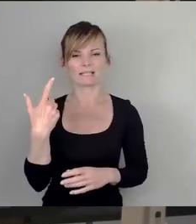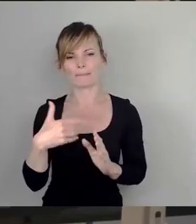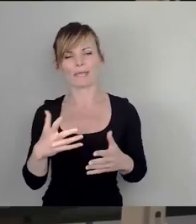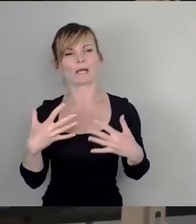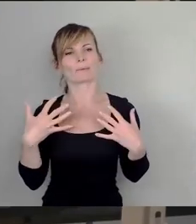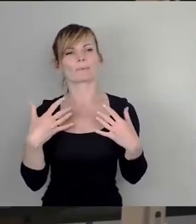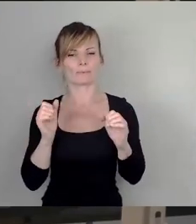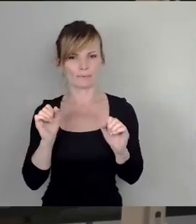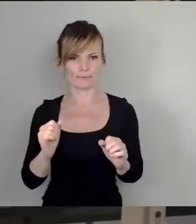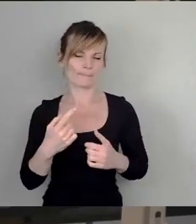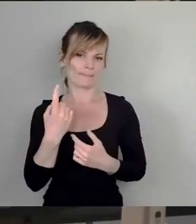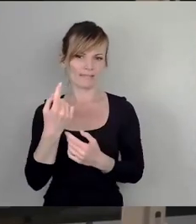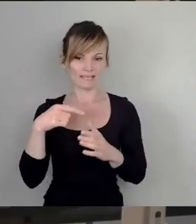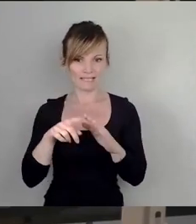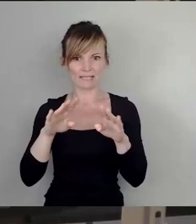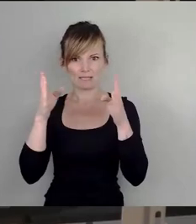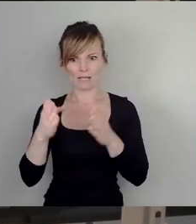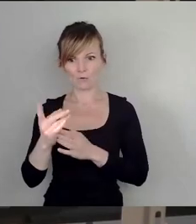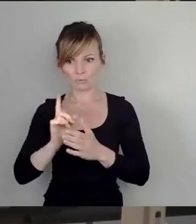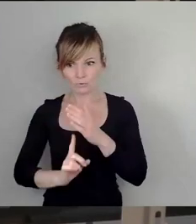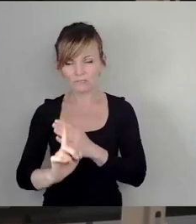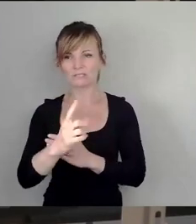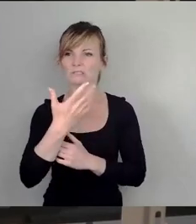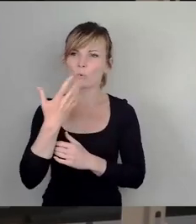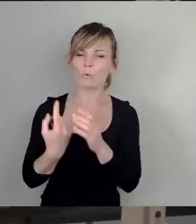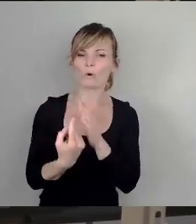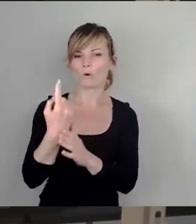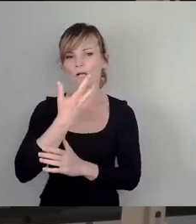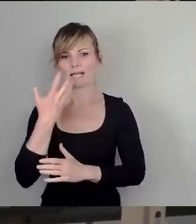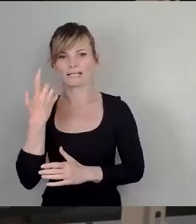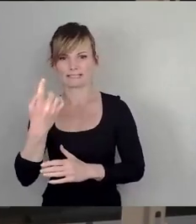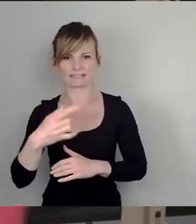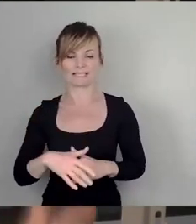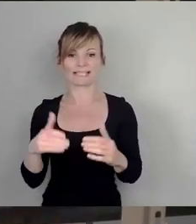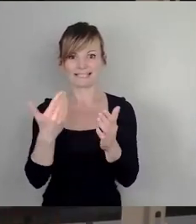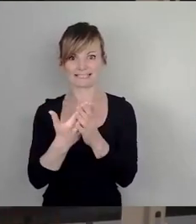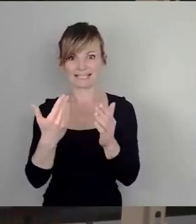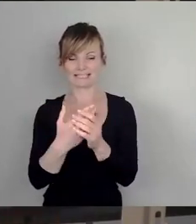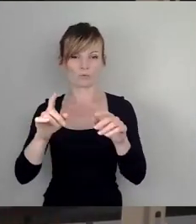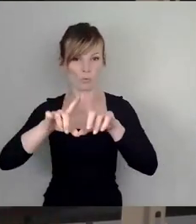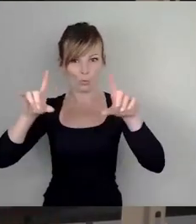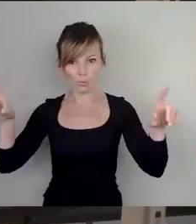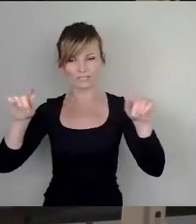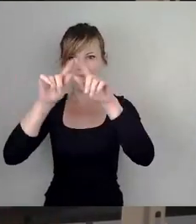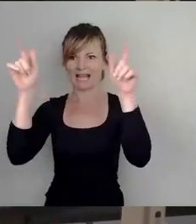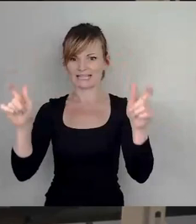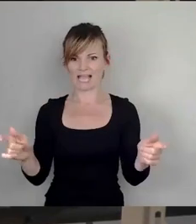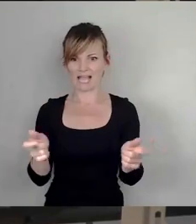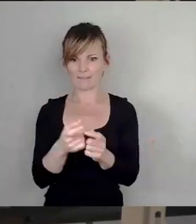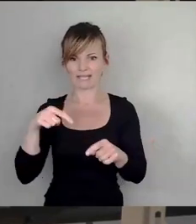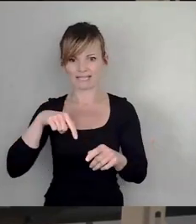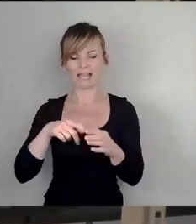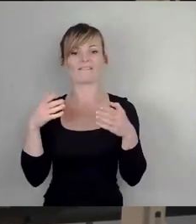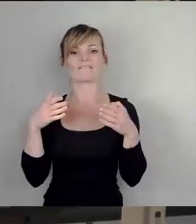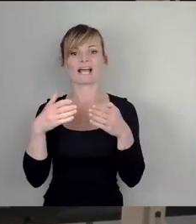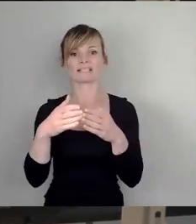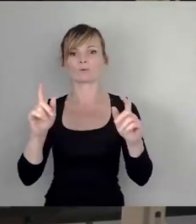wenn in den Gebäuden sehr hohe Temperaturen herrschen. Das sollten Sie sich groß einrahmen, in die Fraktionen hängen und nie